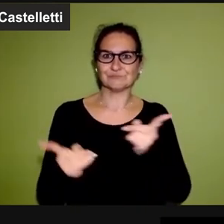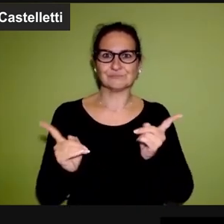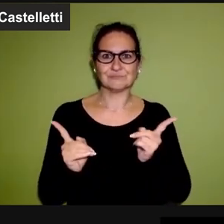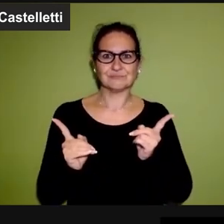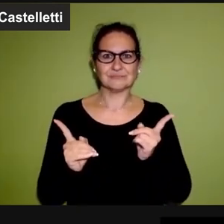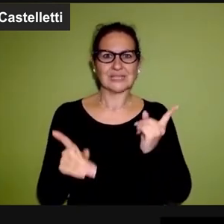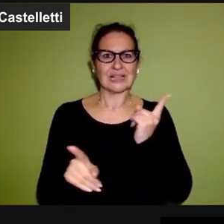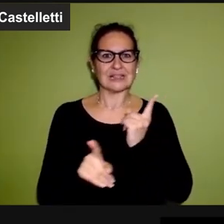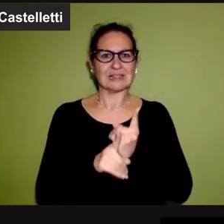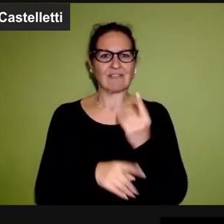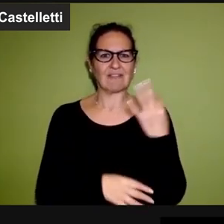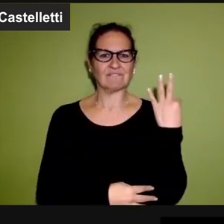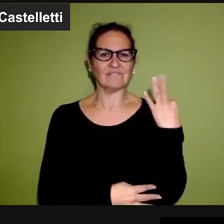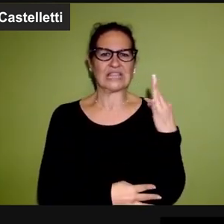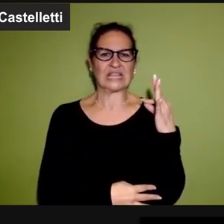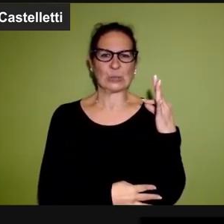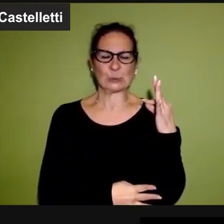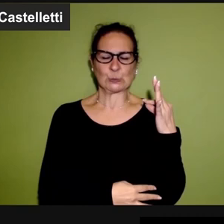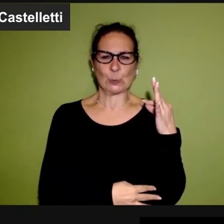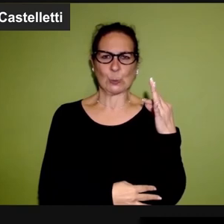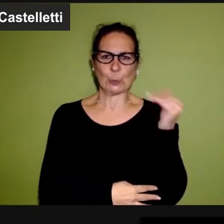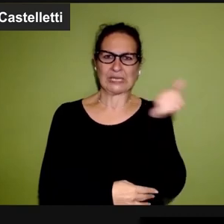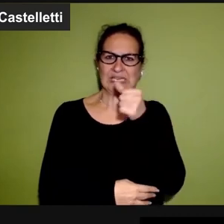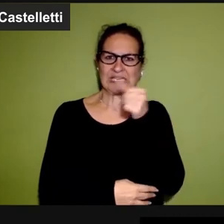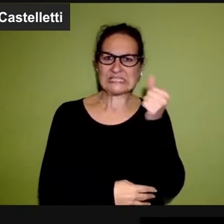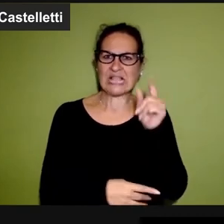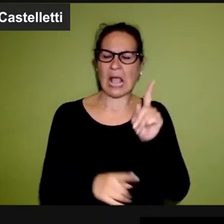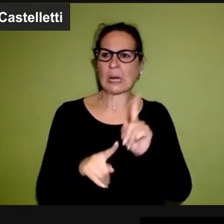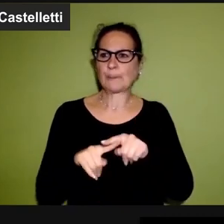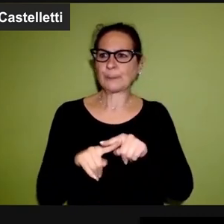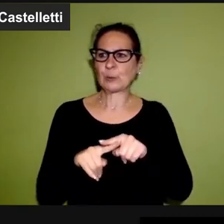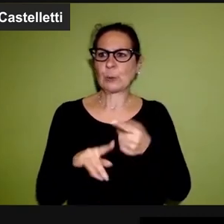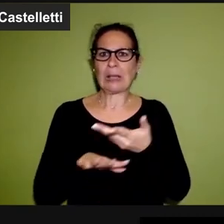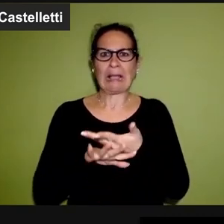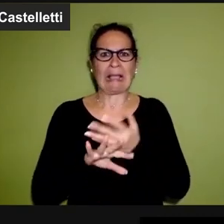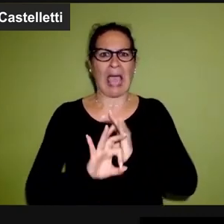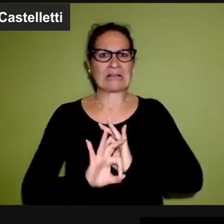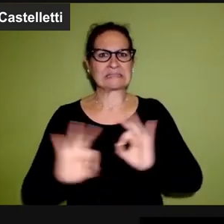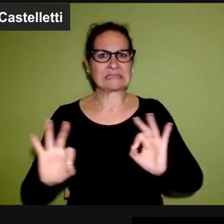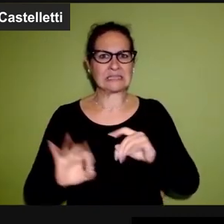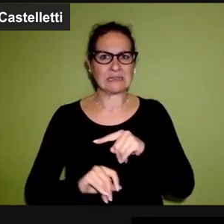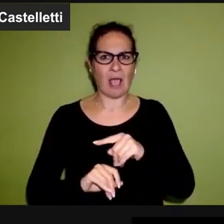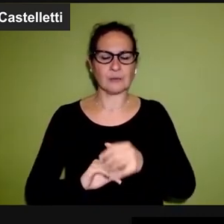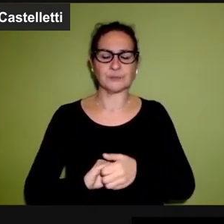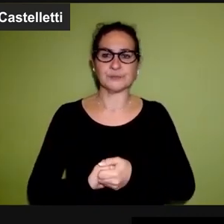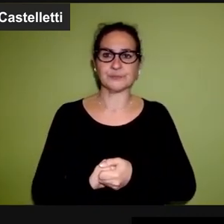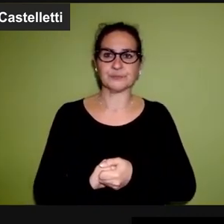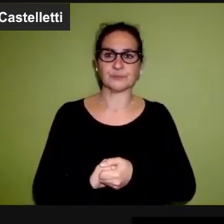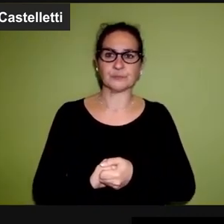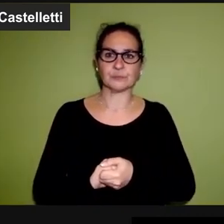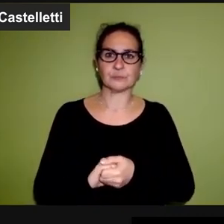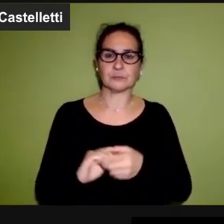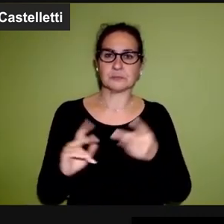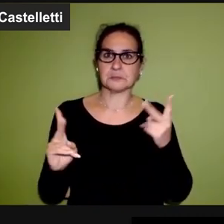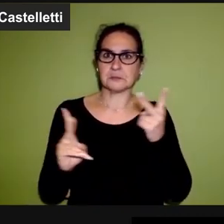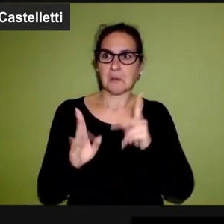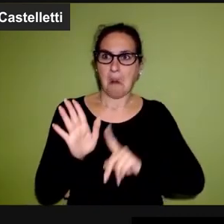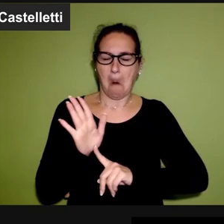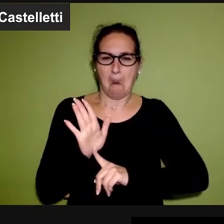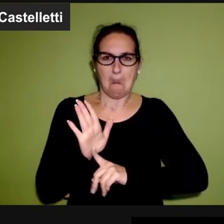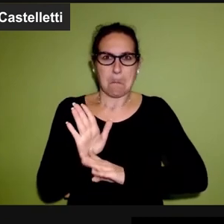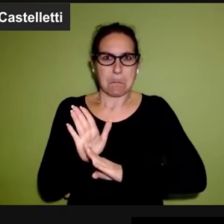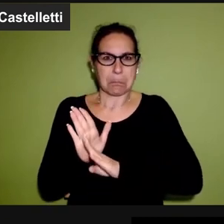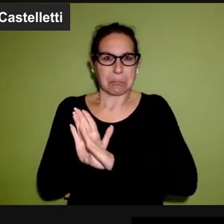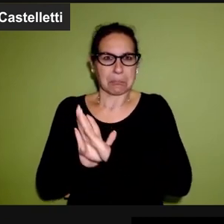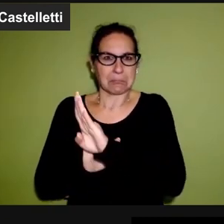invitandoli a praticare tutte le virtù cristiane, compresa la castità, eccetera. Con un